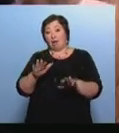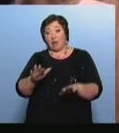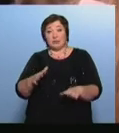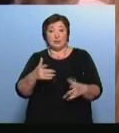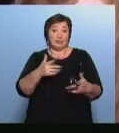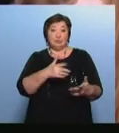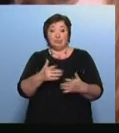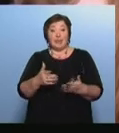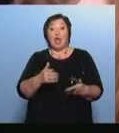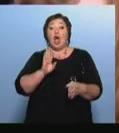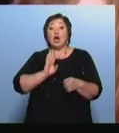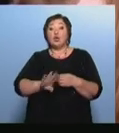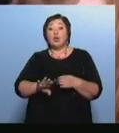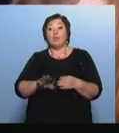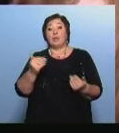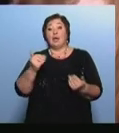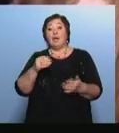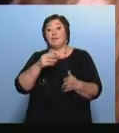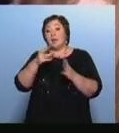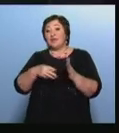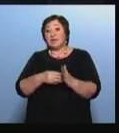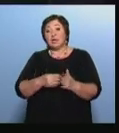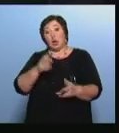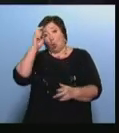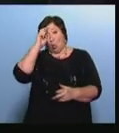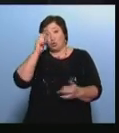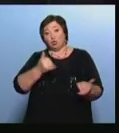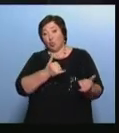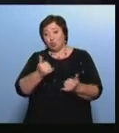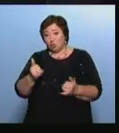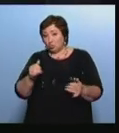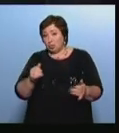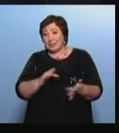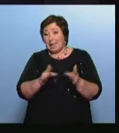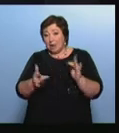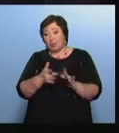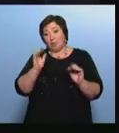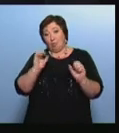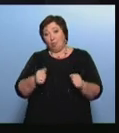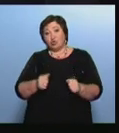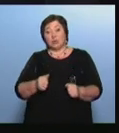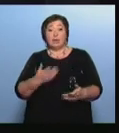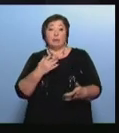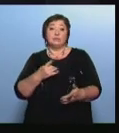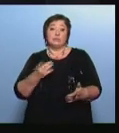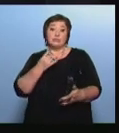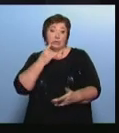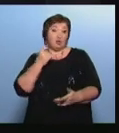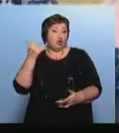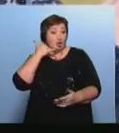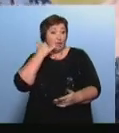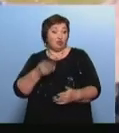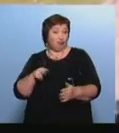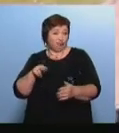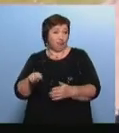Кроме этого, есть доступ к сайту госуслуг При необходимости можно быстро вызвать экстренные службы, зарядить телефон Всего таких